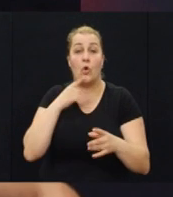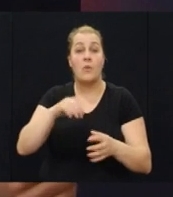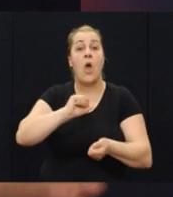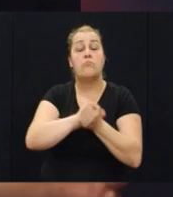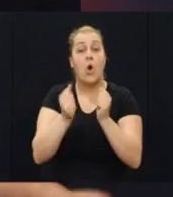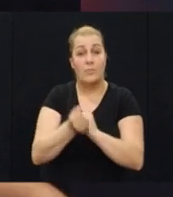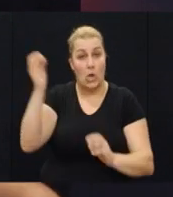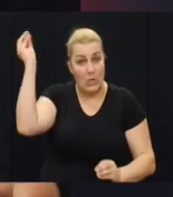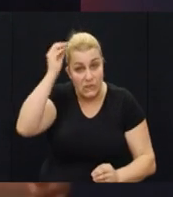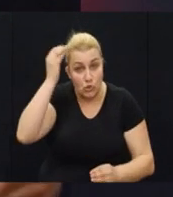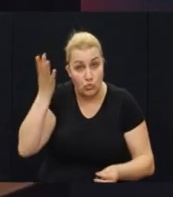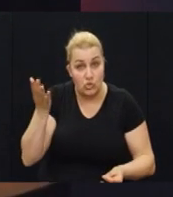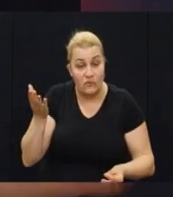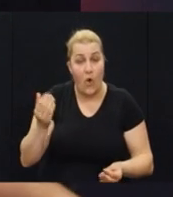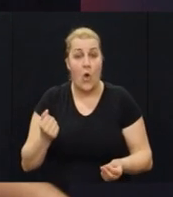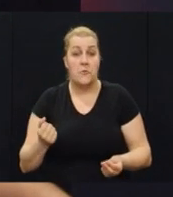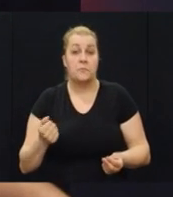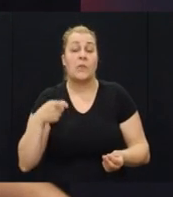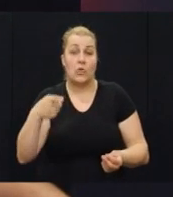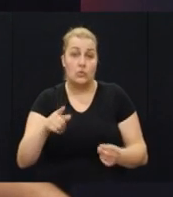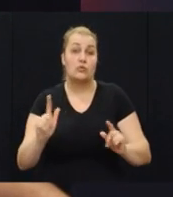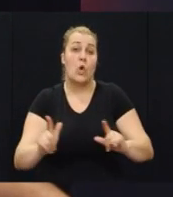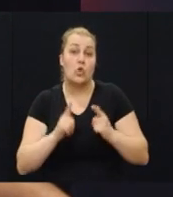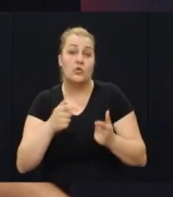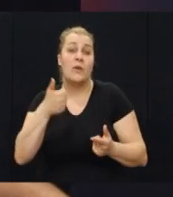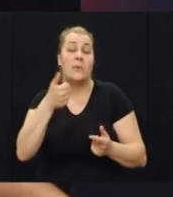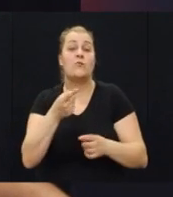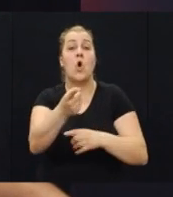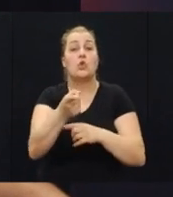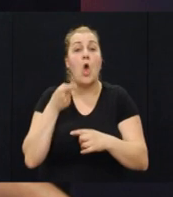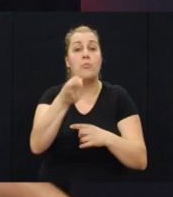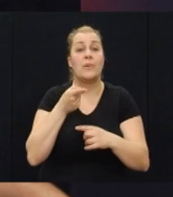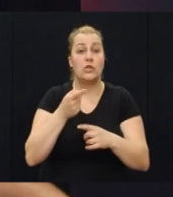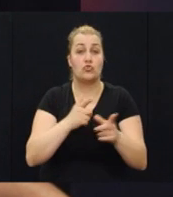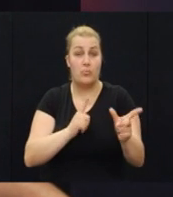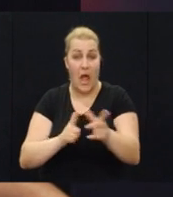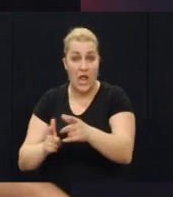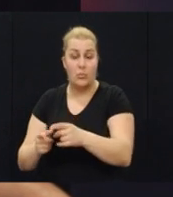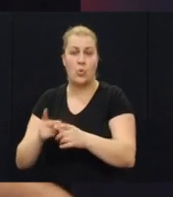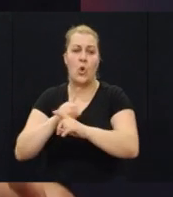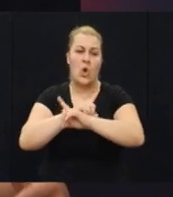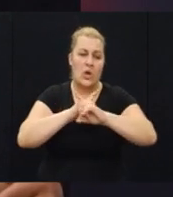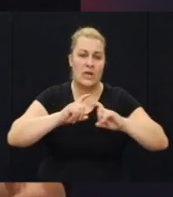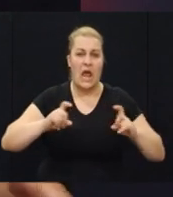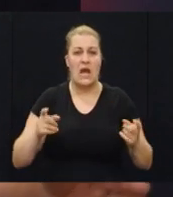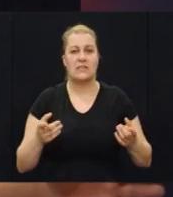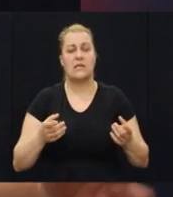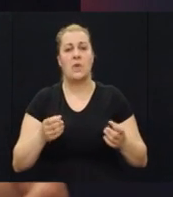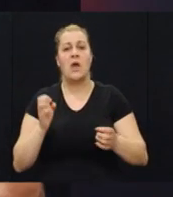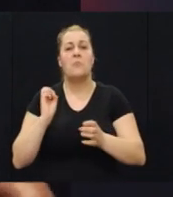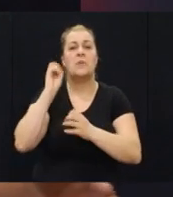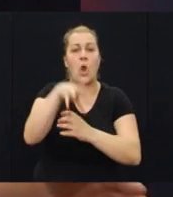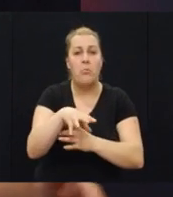borbeno iskustvo i tu smo doživili prvu topničku padjbu sa razim samim